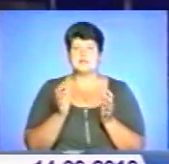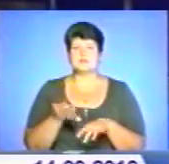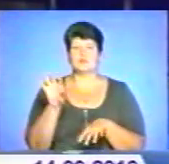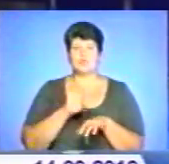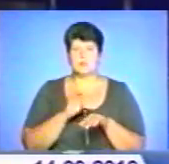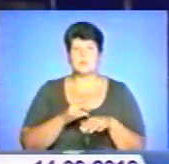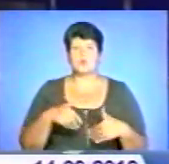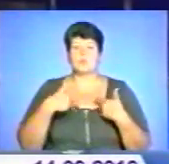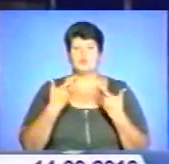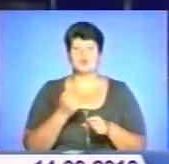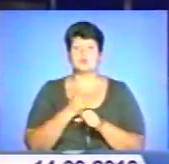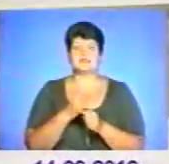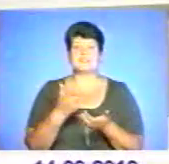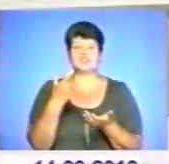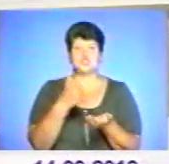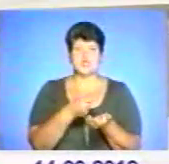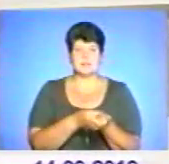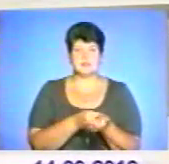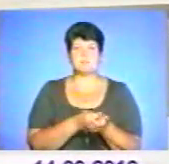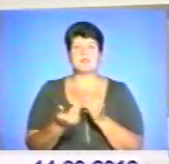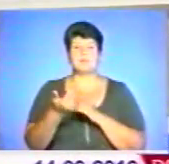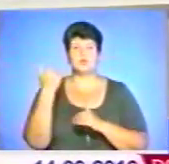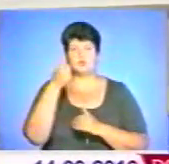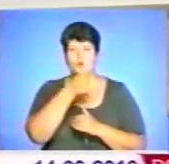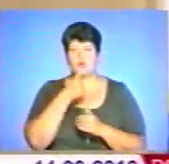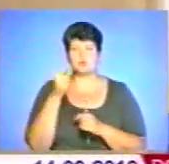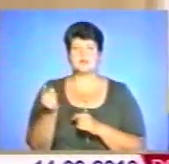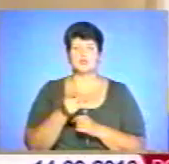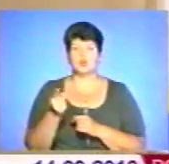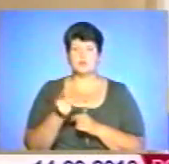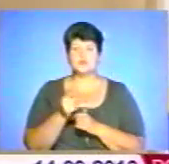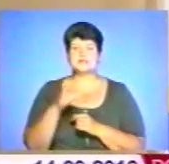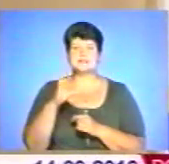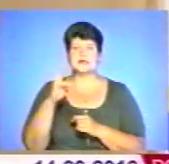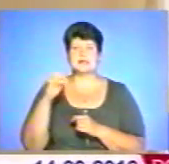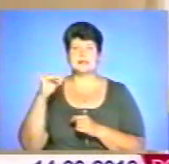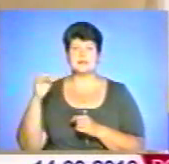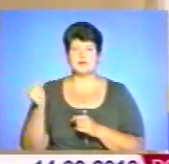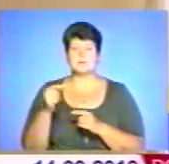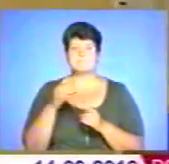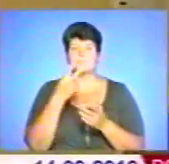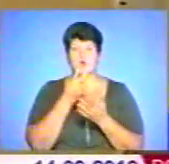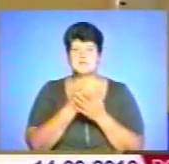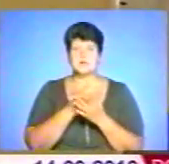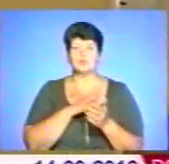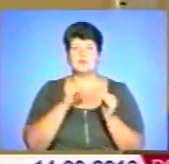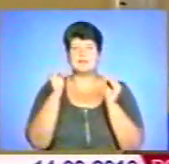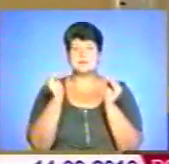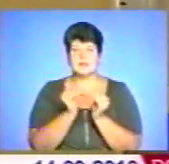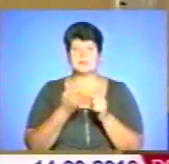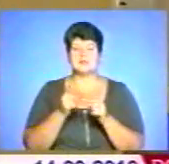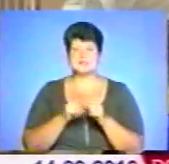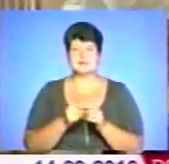лікарі пропонують зробити щеплення. Минулого року на Тернопільщині санітарно-епідеміологічні показники були низькими. Це завдяки